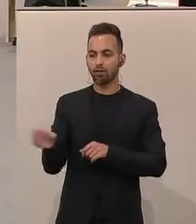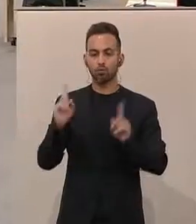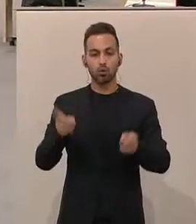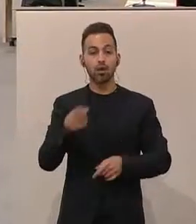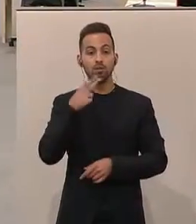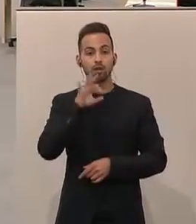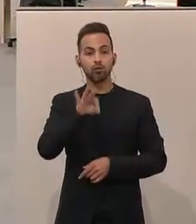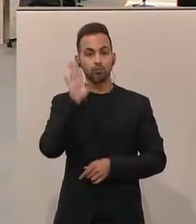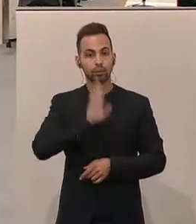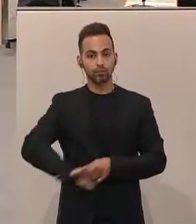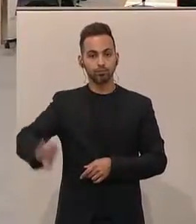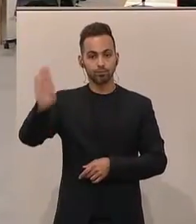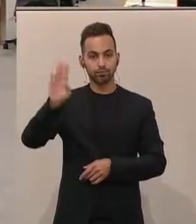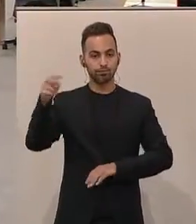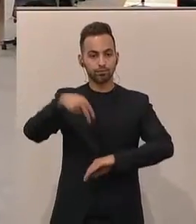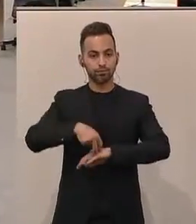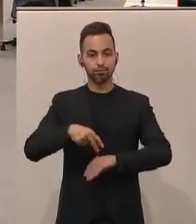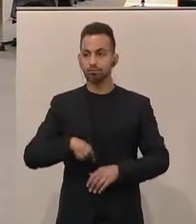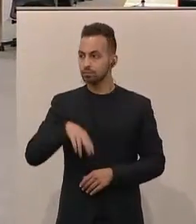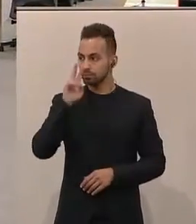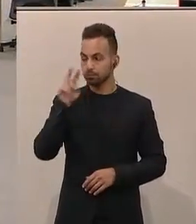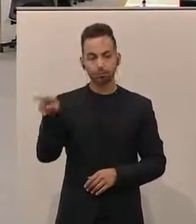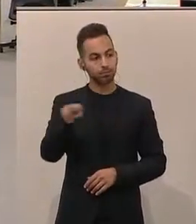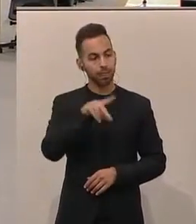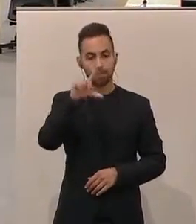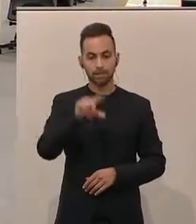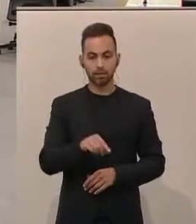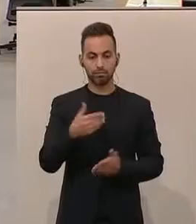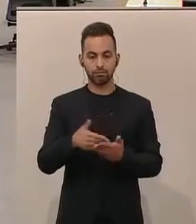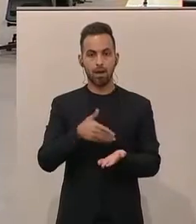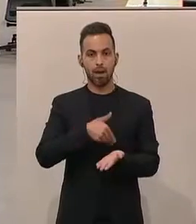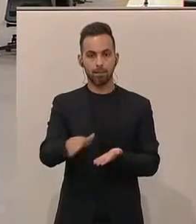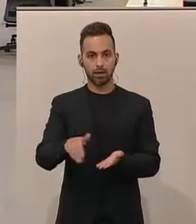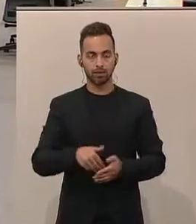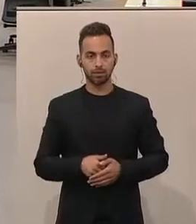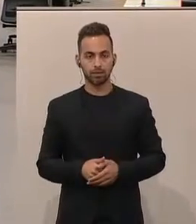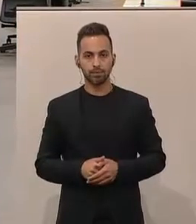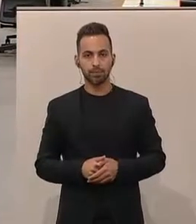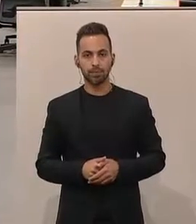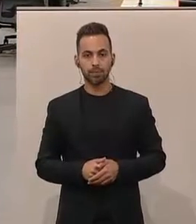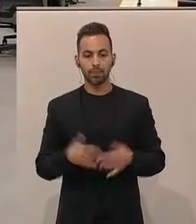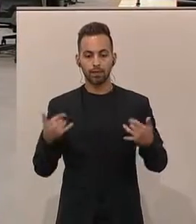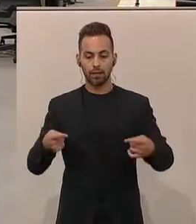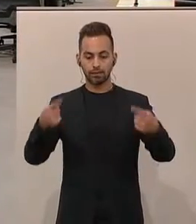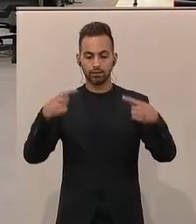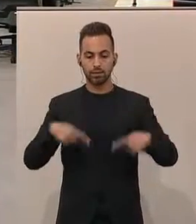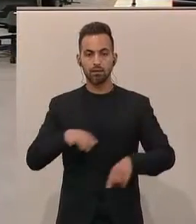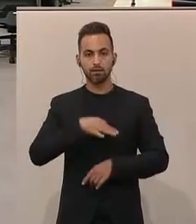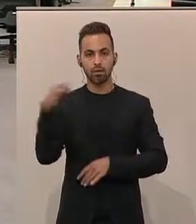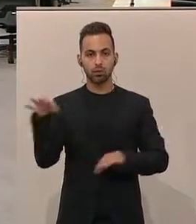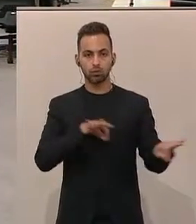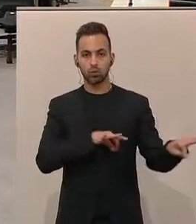um ein Zeichen der Zustimmung. Das ist die Minderheit, da ist er abgelehnt. Wir gelangen nunmehr zum